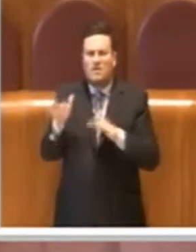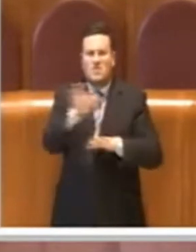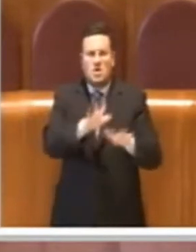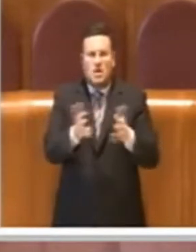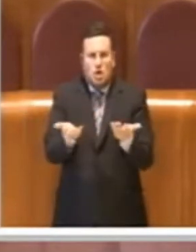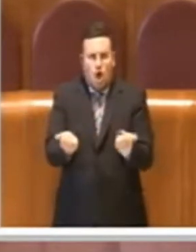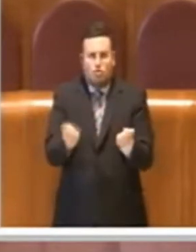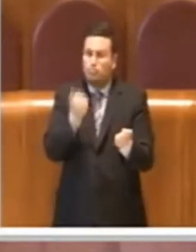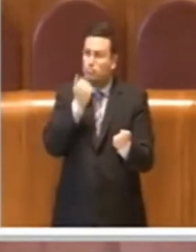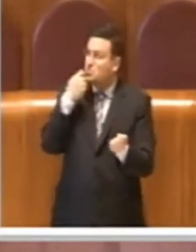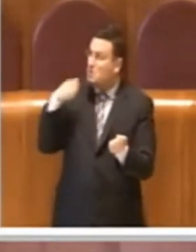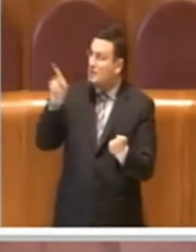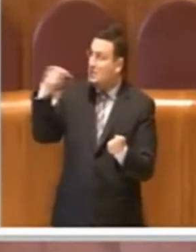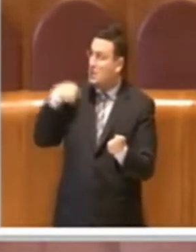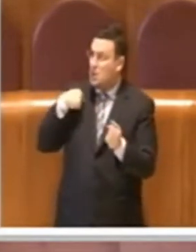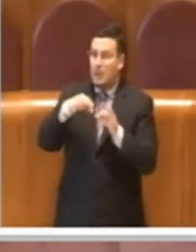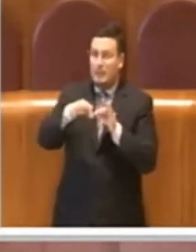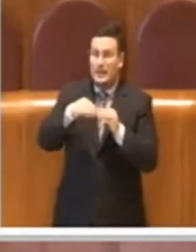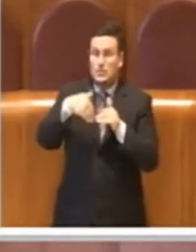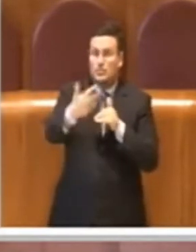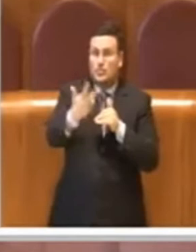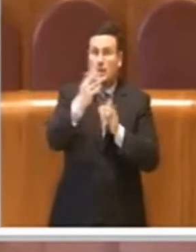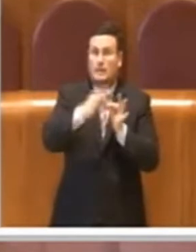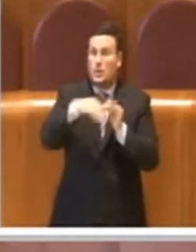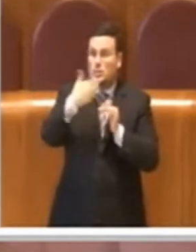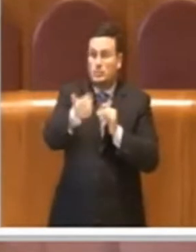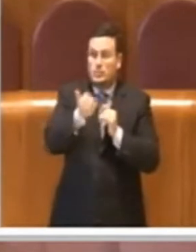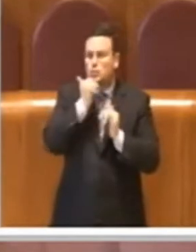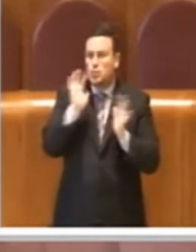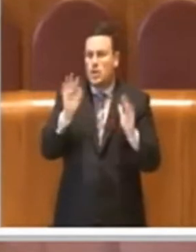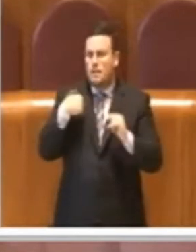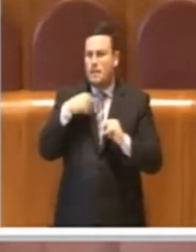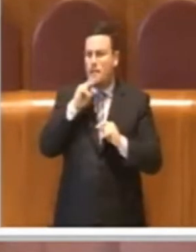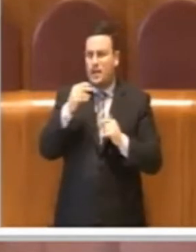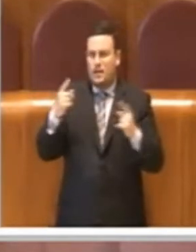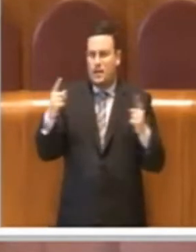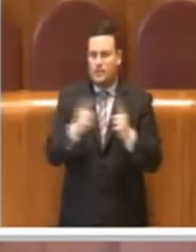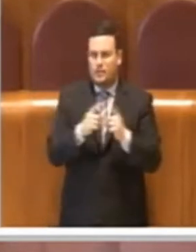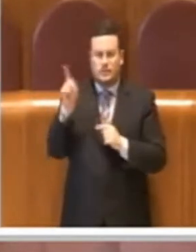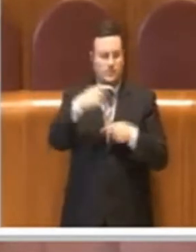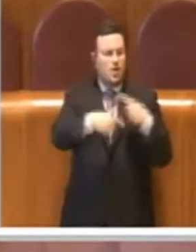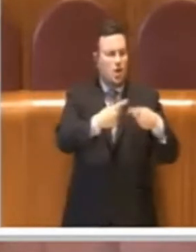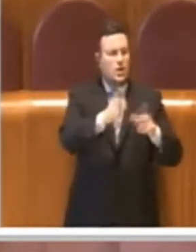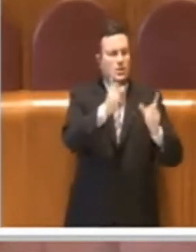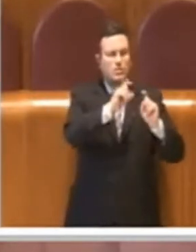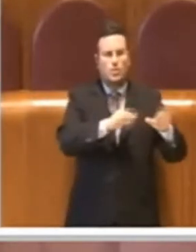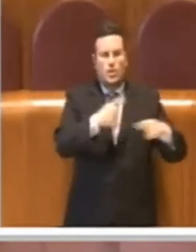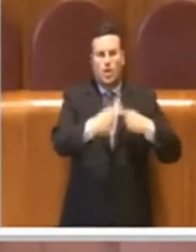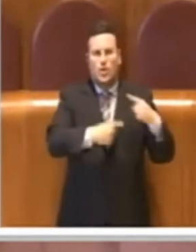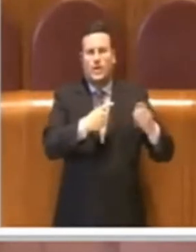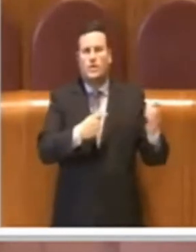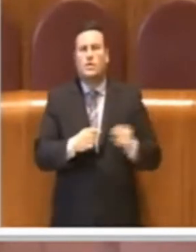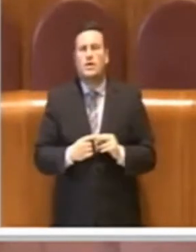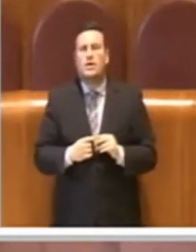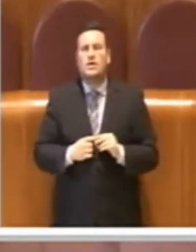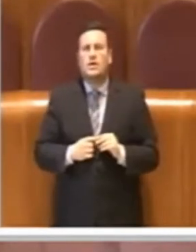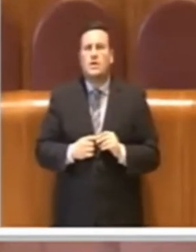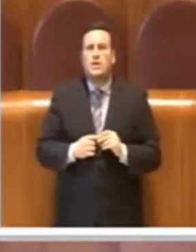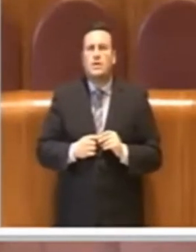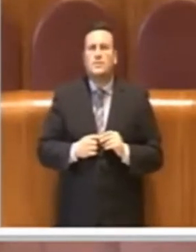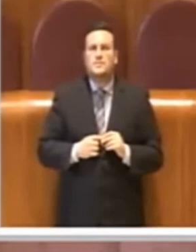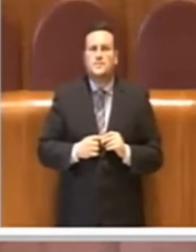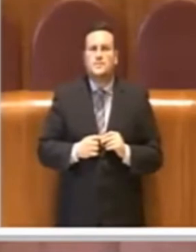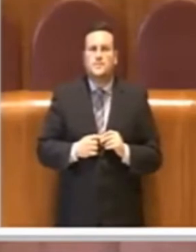numeri, mi scusi Presidente, sono andato leggermente lungo, ma farò il possibile. Dati alla mano, nello